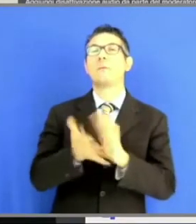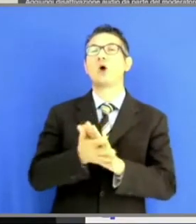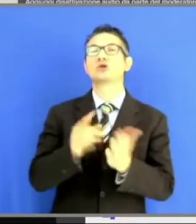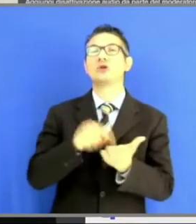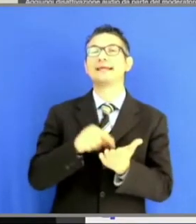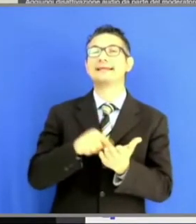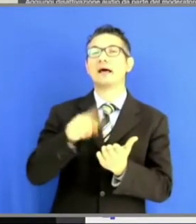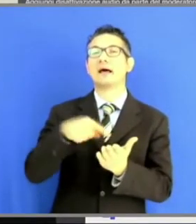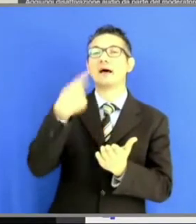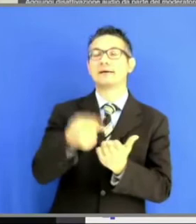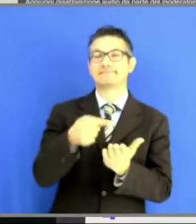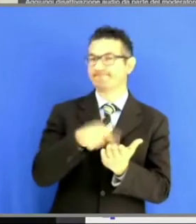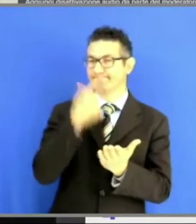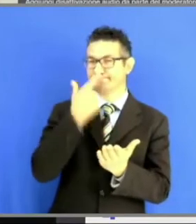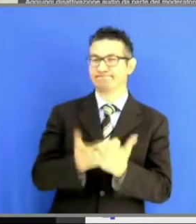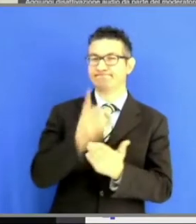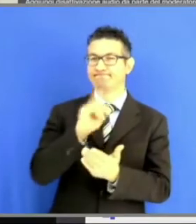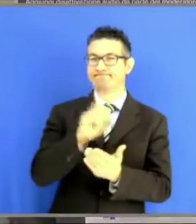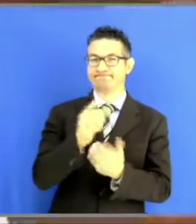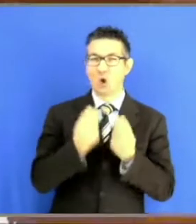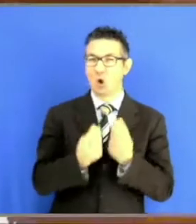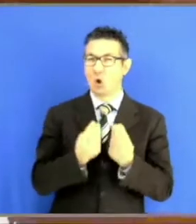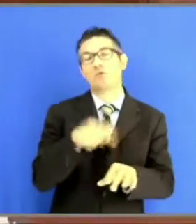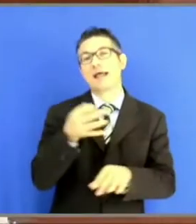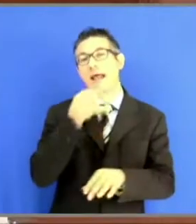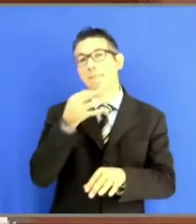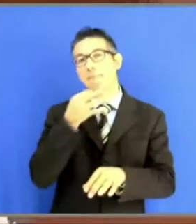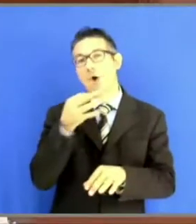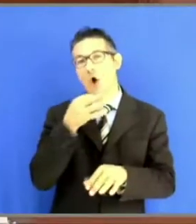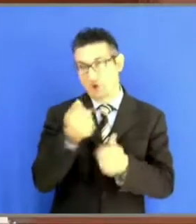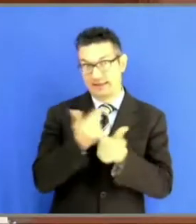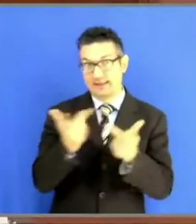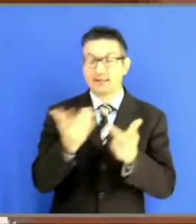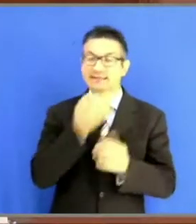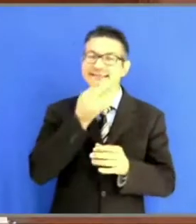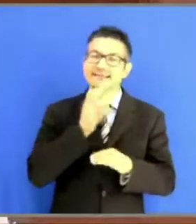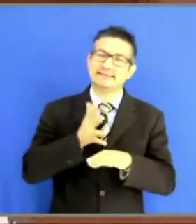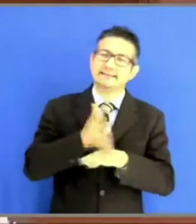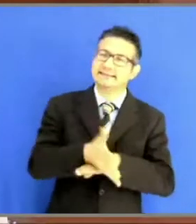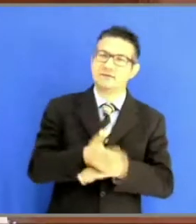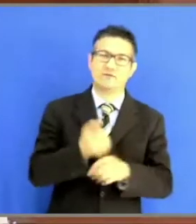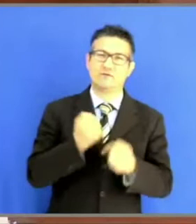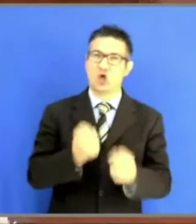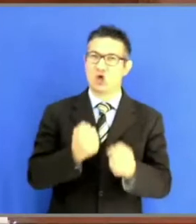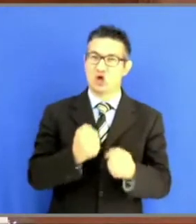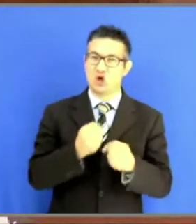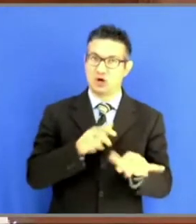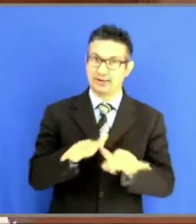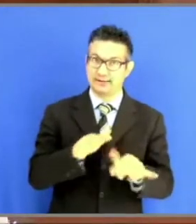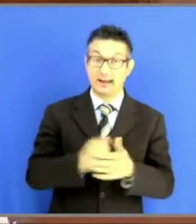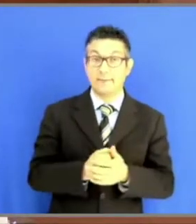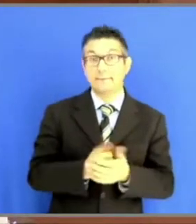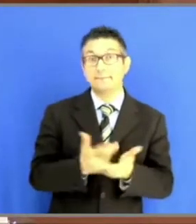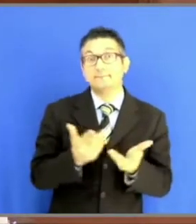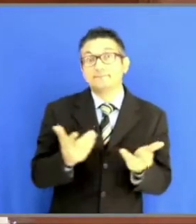risultate, non idonee. Grazie. Ovviamente anche sulla vicenda che